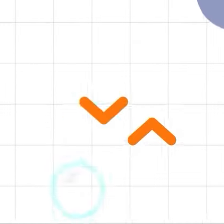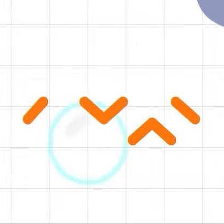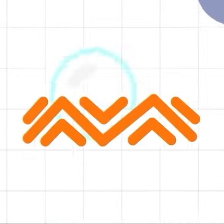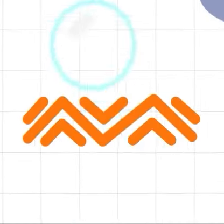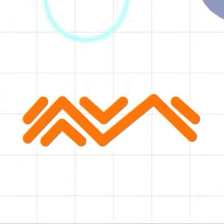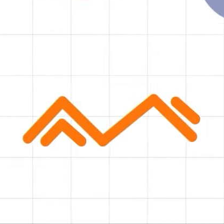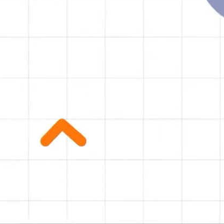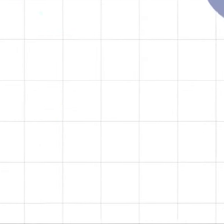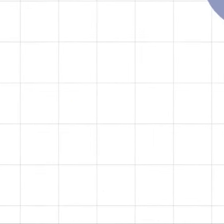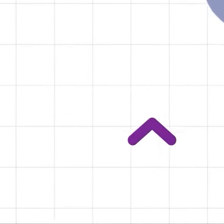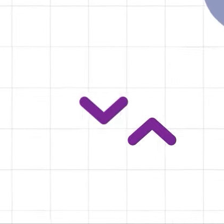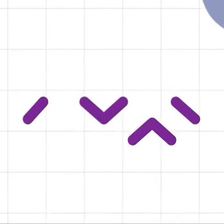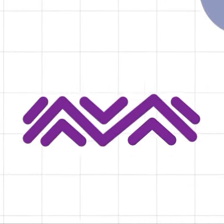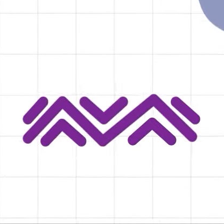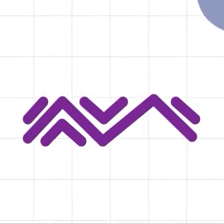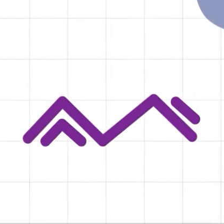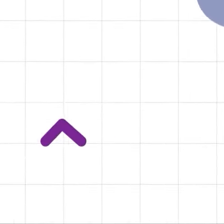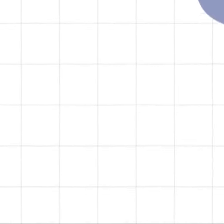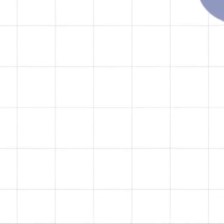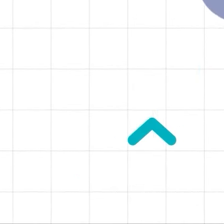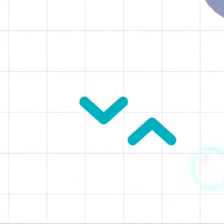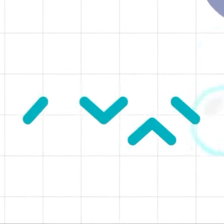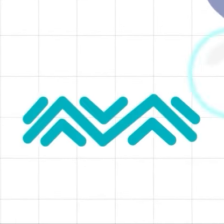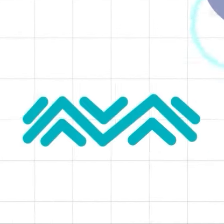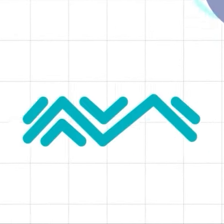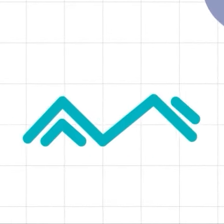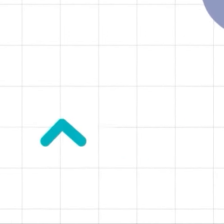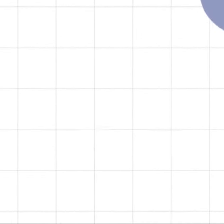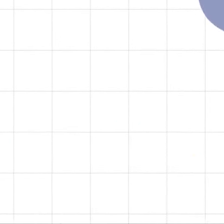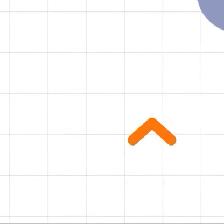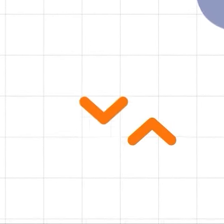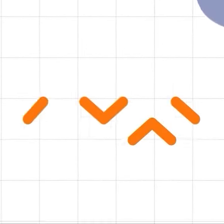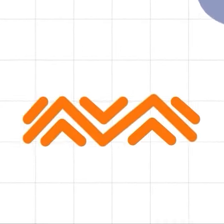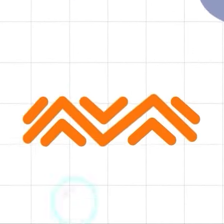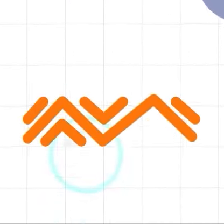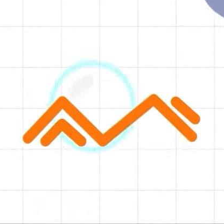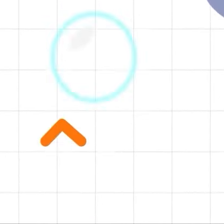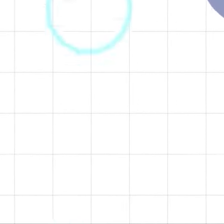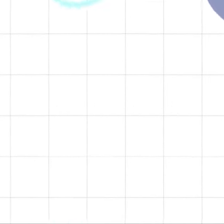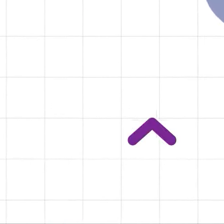e até a próxima Продолжение следует...